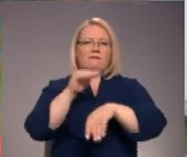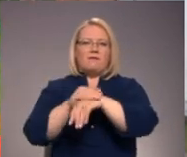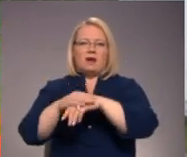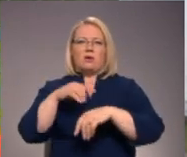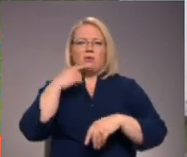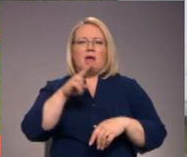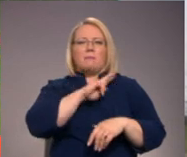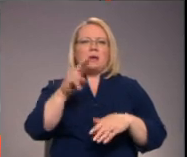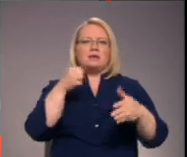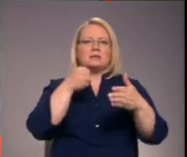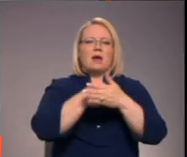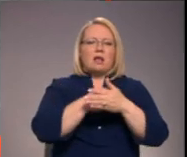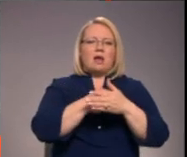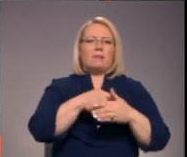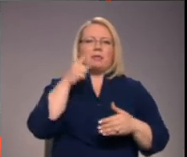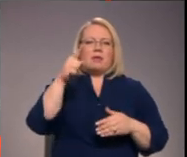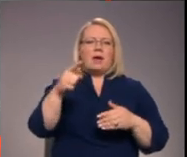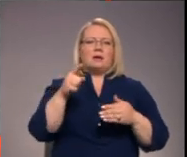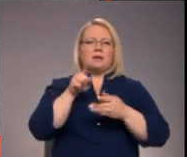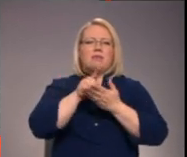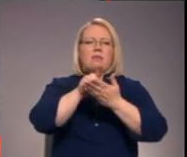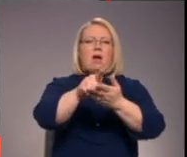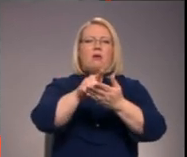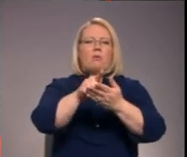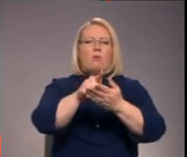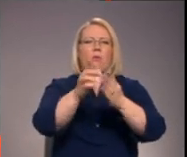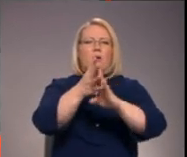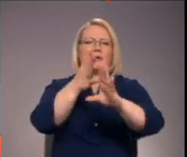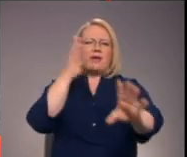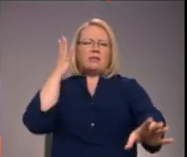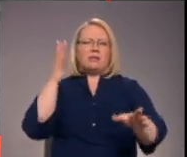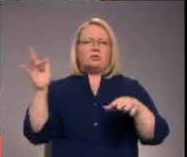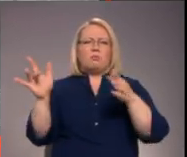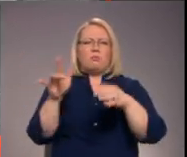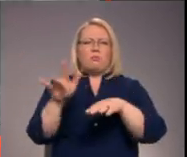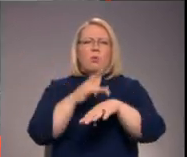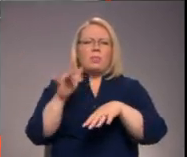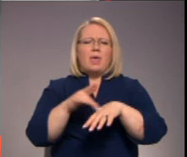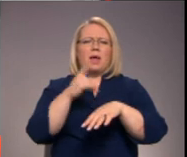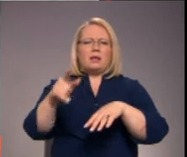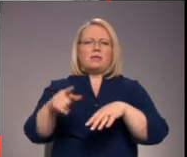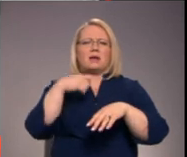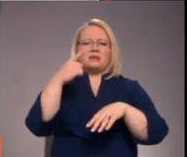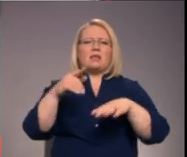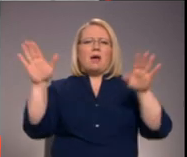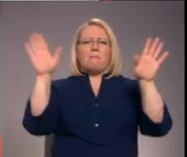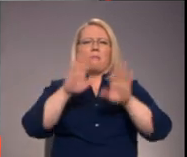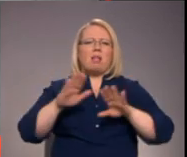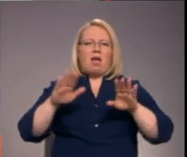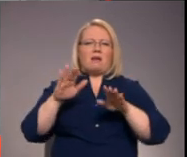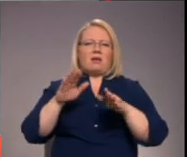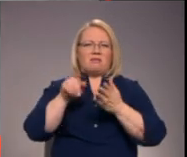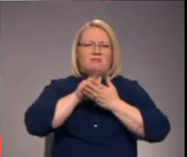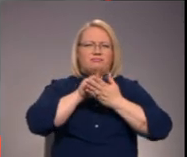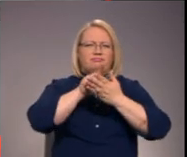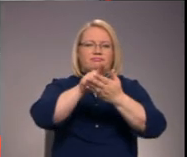bezgalīgās līdz horizontam tanku rīndas tie putekļi. Viss tas ārprēts, kad gāžās tā pelākā čūska, kas nāk iekšā pa